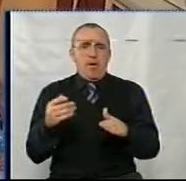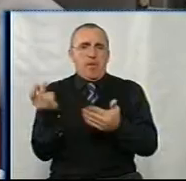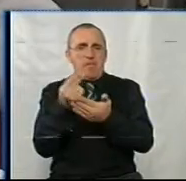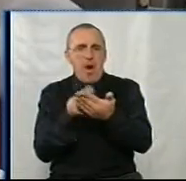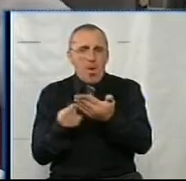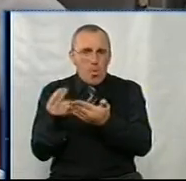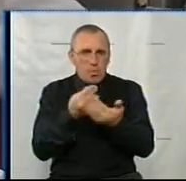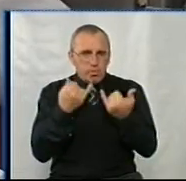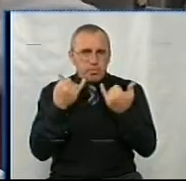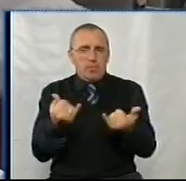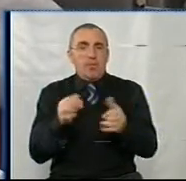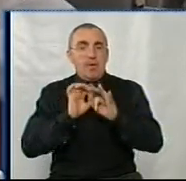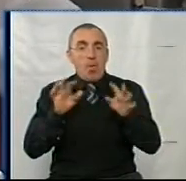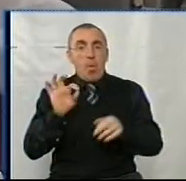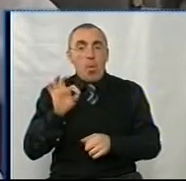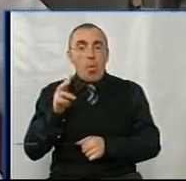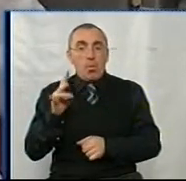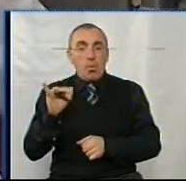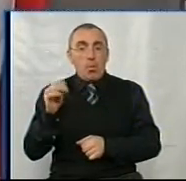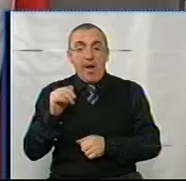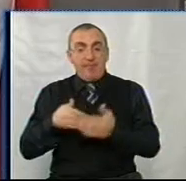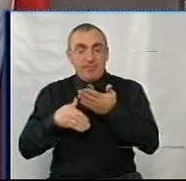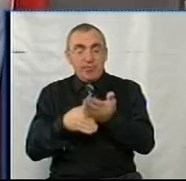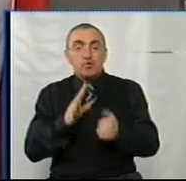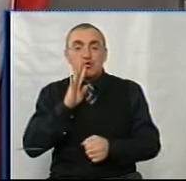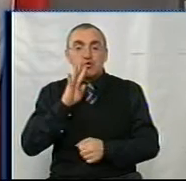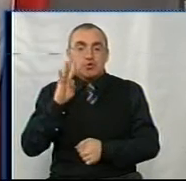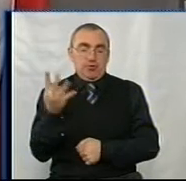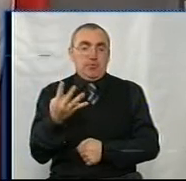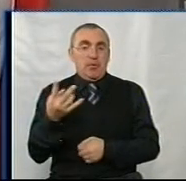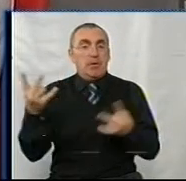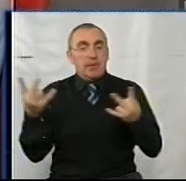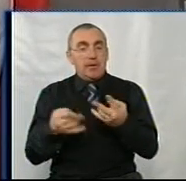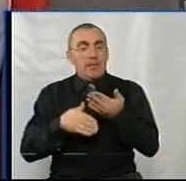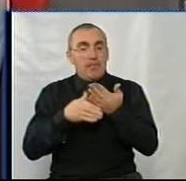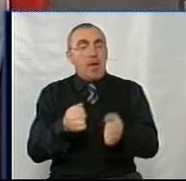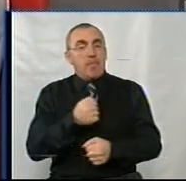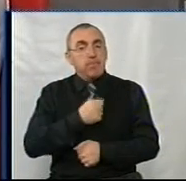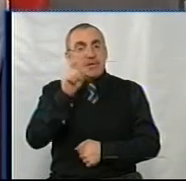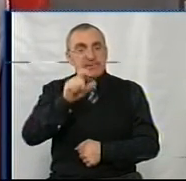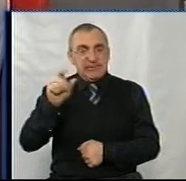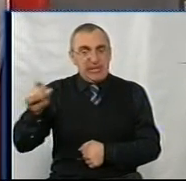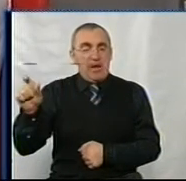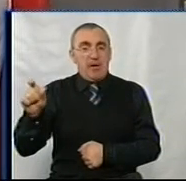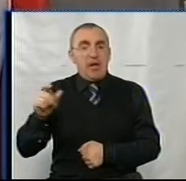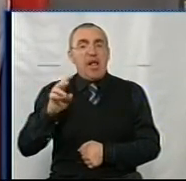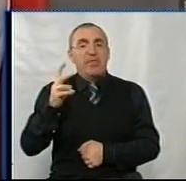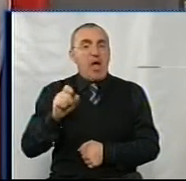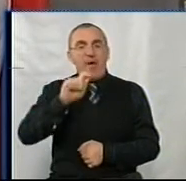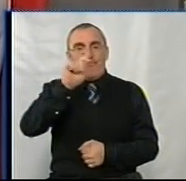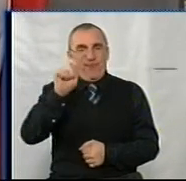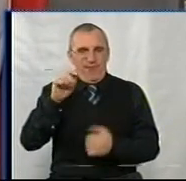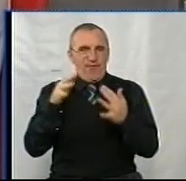робила. Розповідає, онука допомагає з 4-х років. Треба допомагати бійцям на фронті